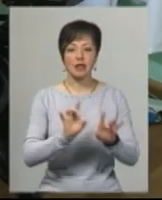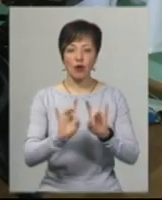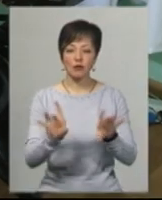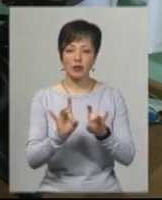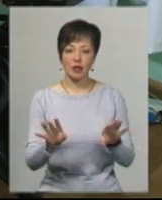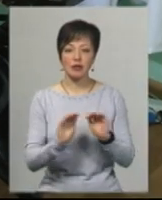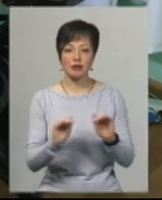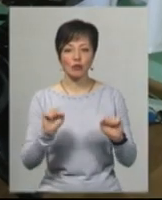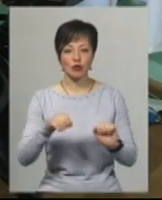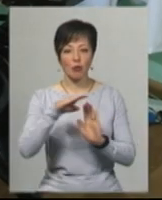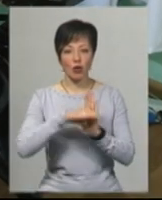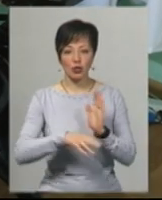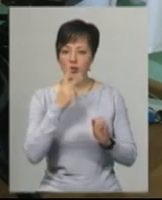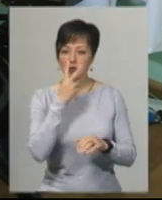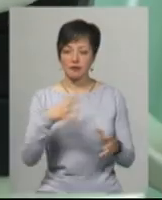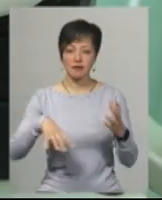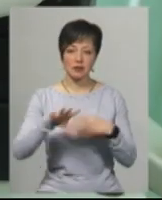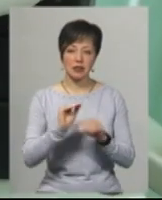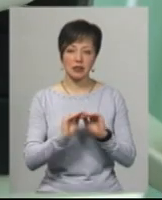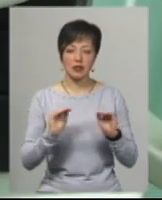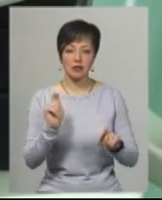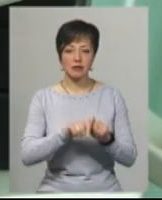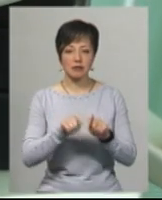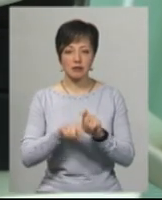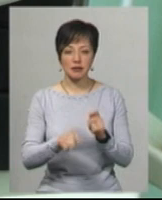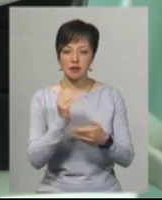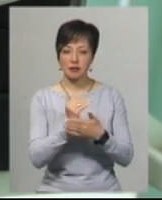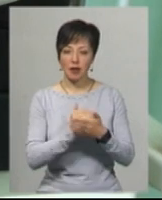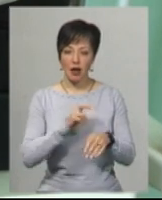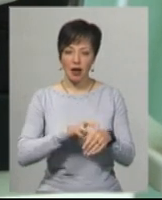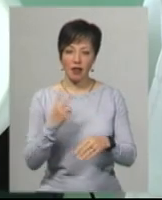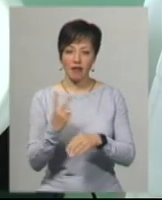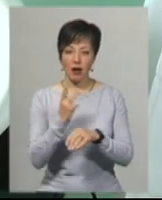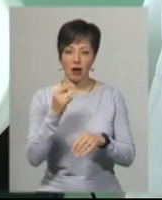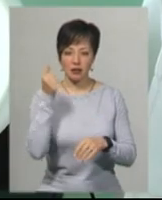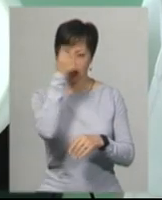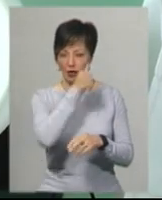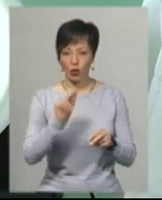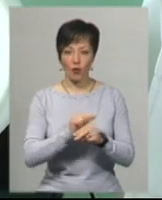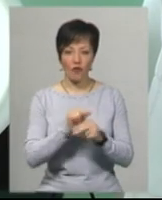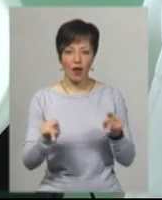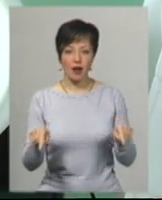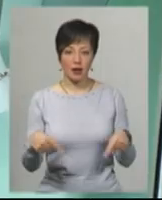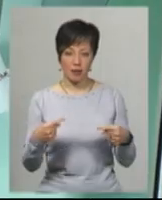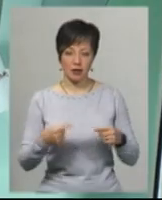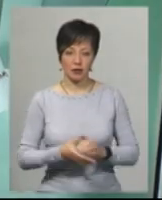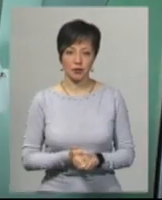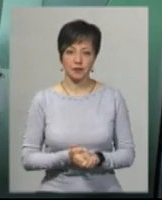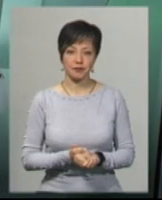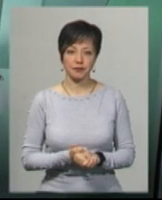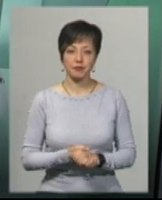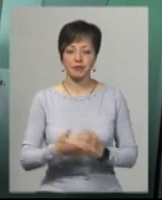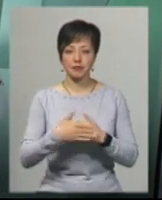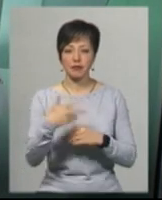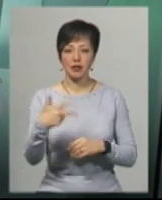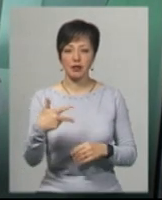школярів може погіршитися зір. У школі всіх учнів систематично оглядає офтальмолог. Двічі на рік вони проходять лікування та реабілітацію. Майже на